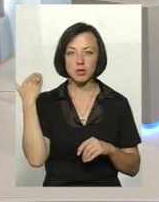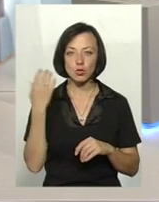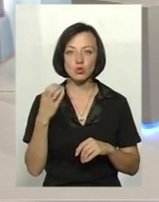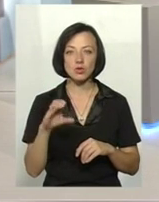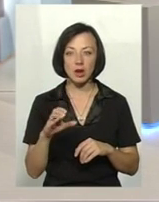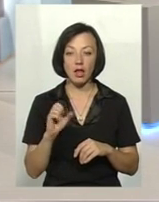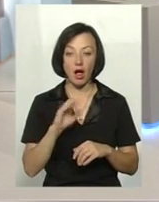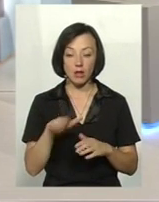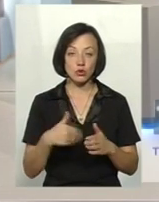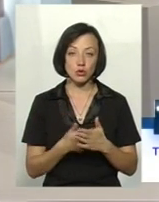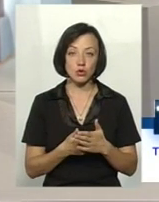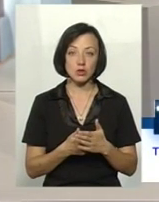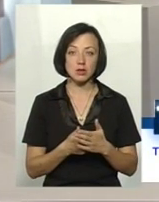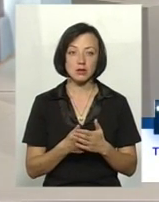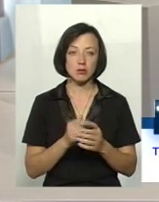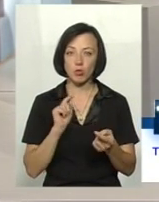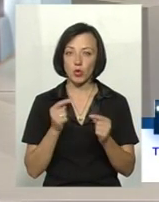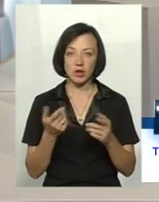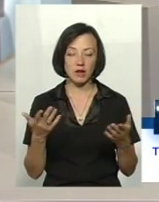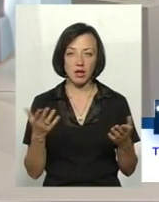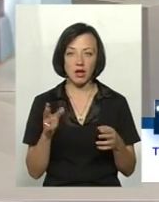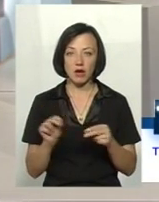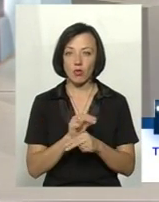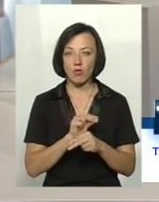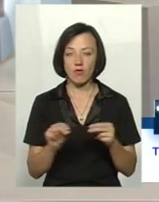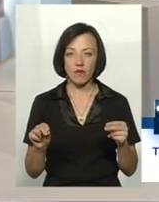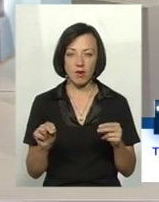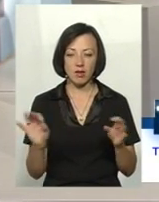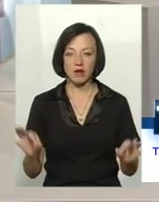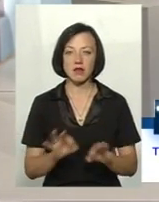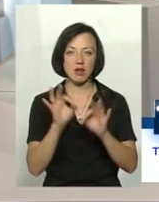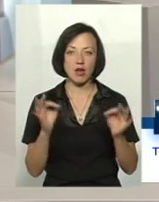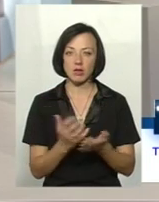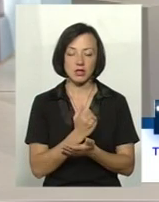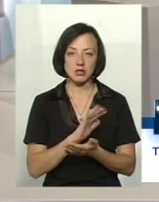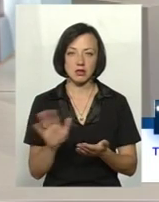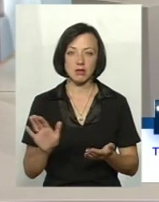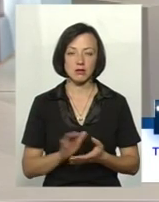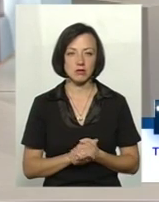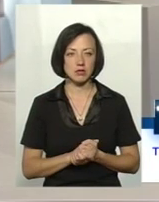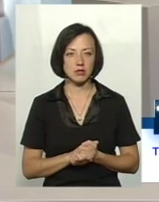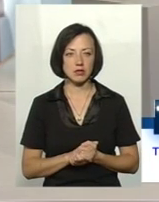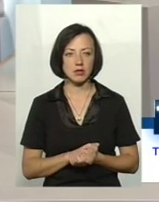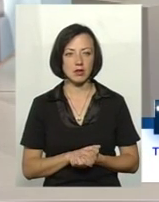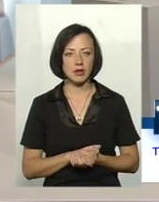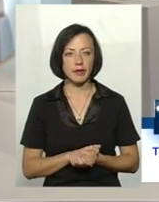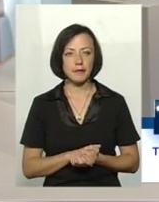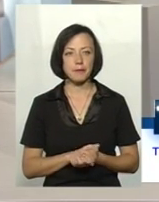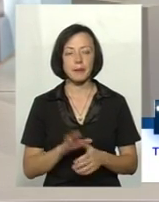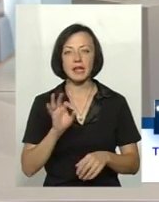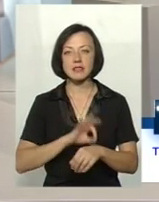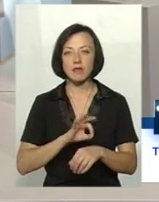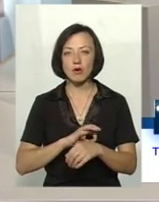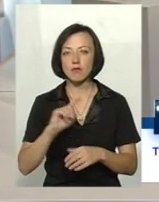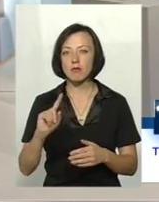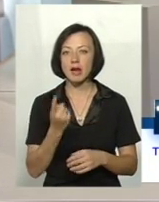століття, але досі проти цього вірусу не знайдено вакцини. Захворювання